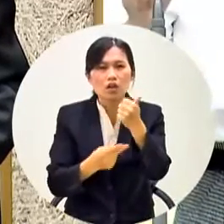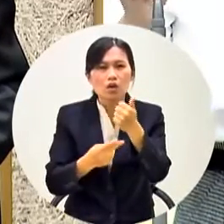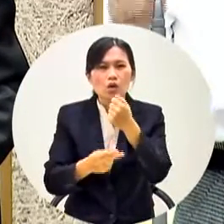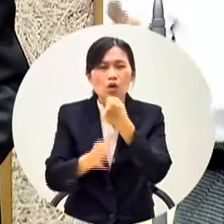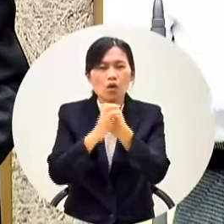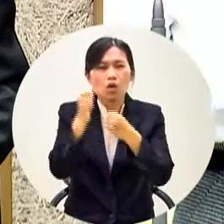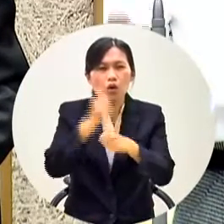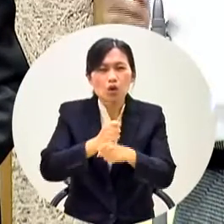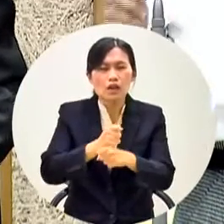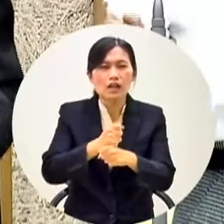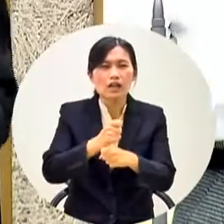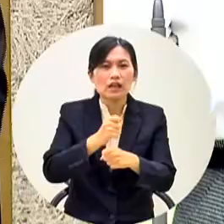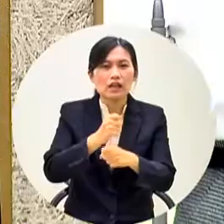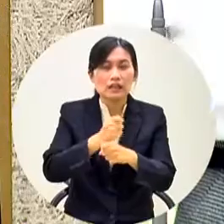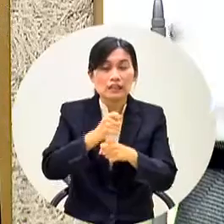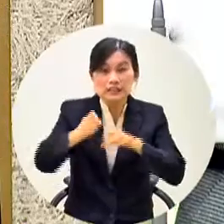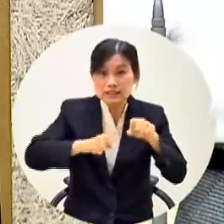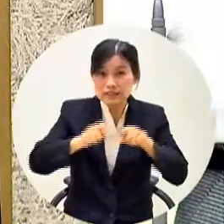4900